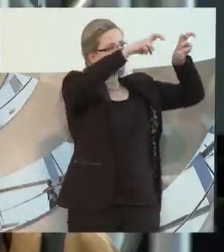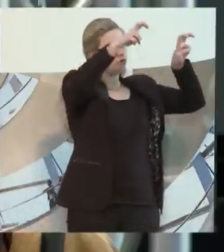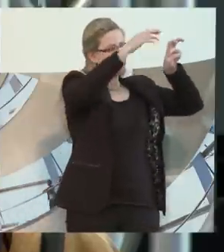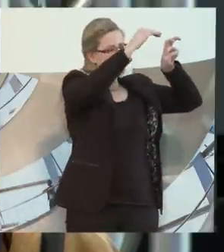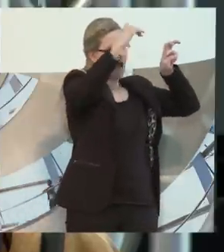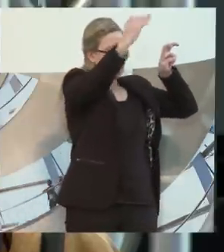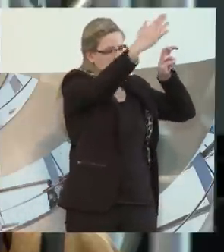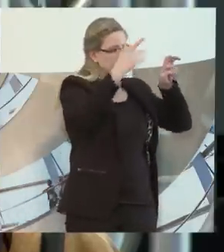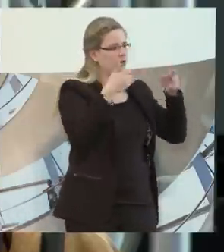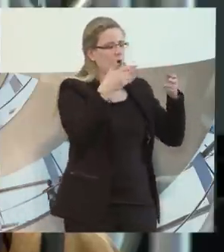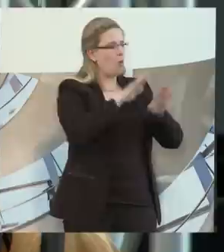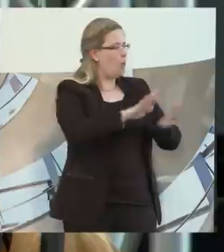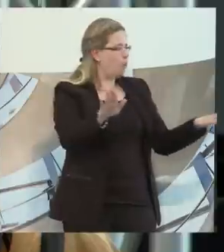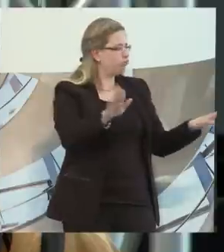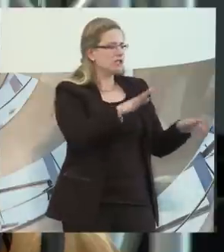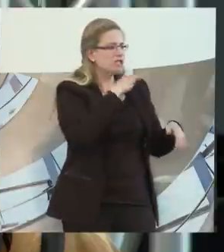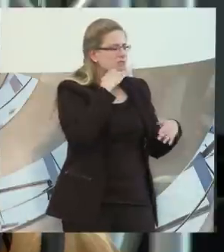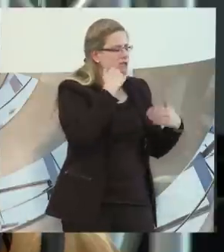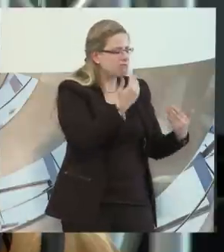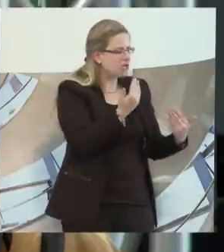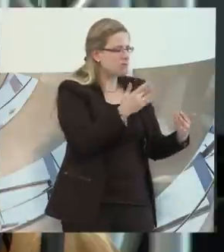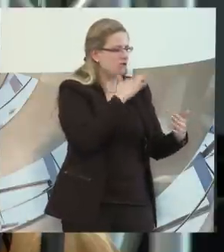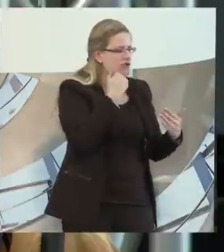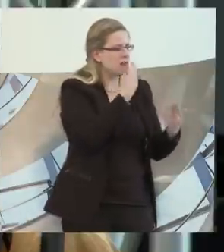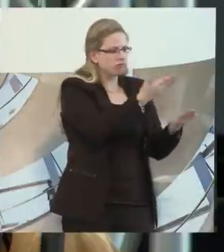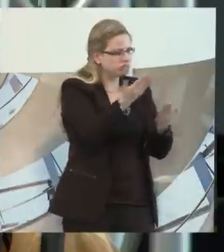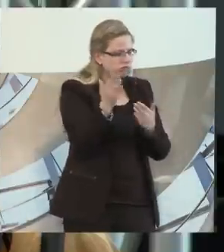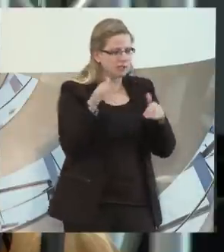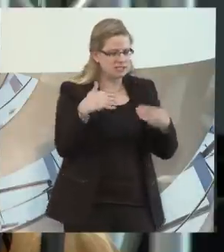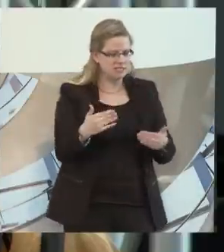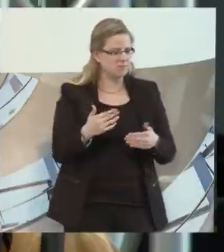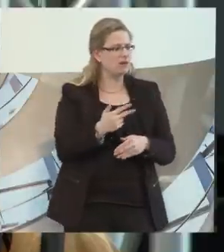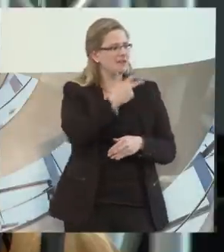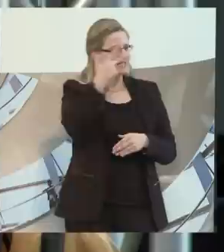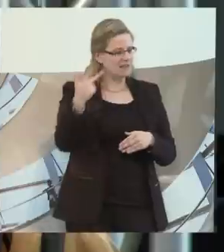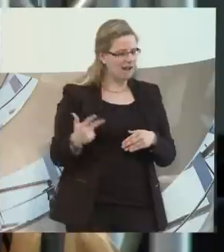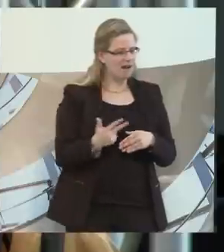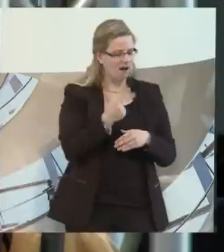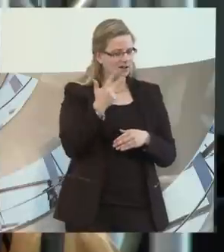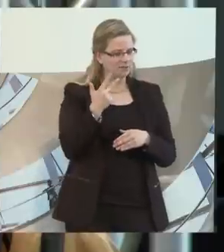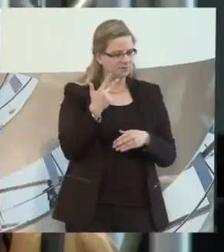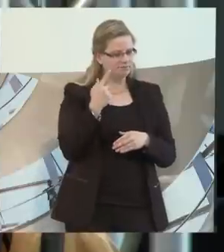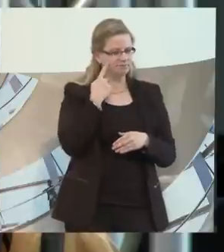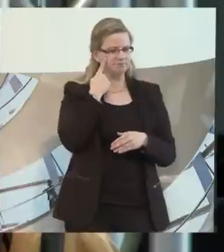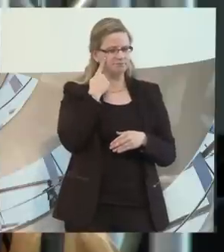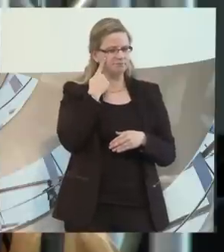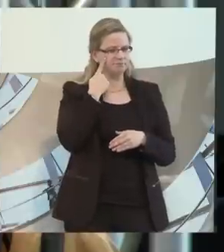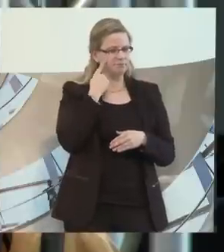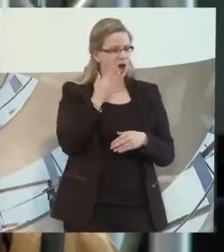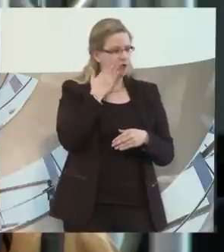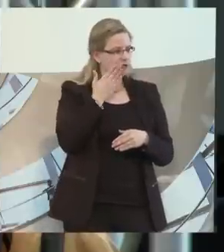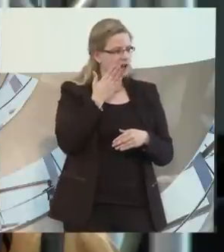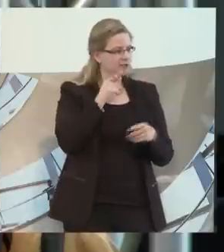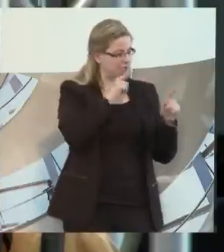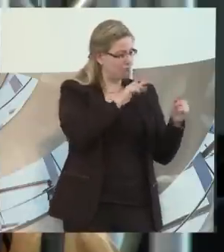braucht, kann sie mitbringen, muss sie aber nicht. Ich habe in den ersten drei Jahren gemerkt, dass das Angebot immer